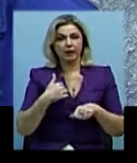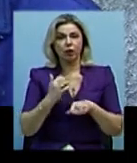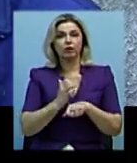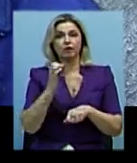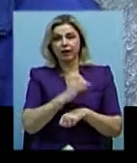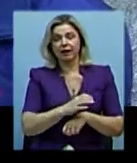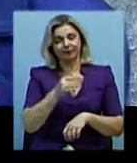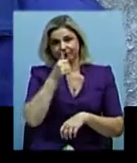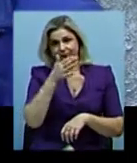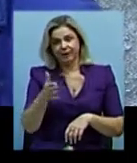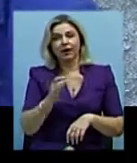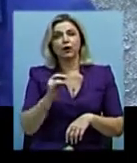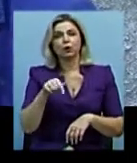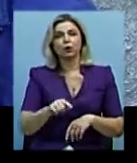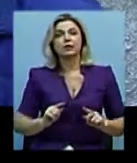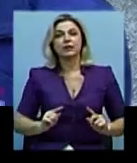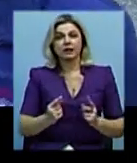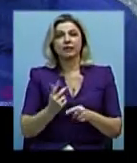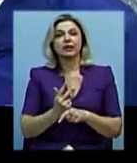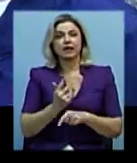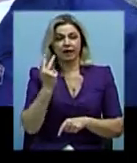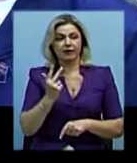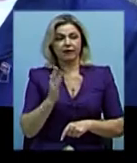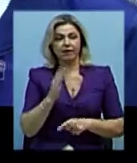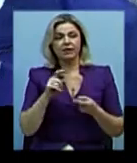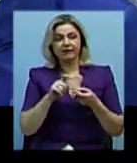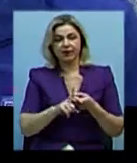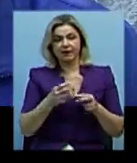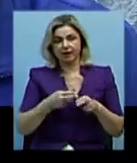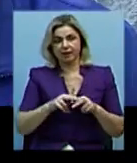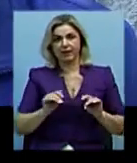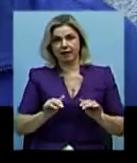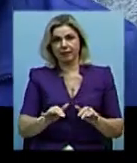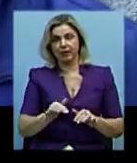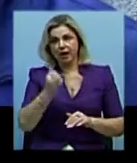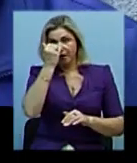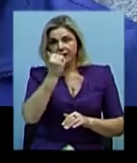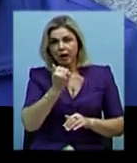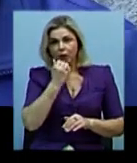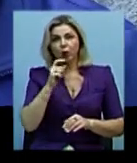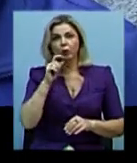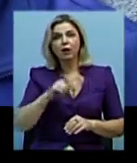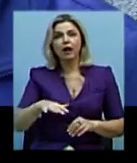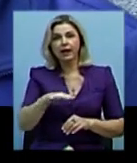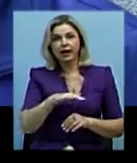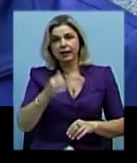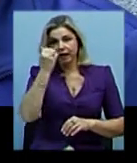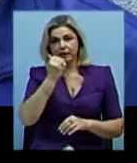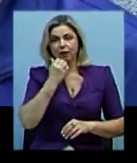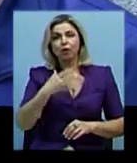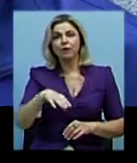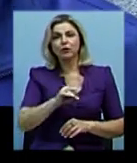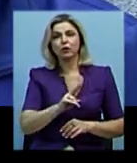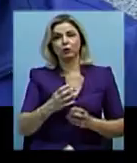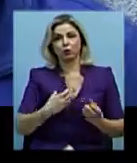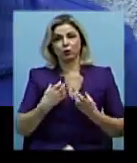екстрадували, але тут мене затримували тричі у зв'язку з цією справою. Дякую Україні, дякую всім, хто